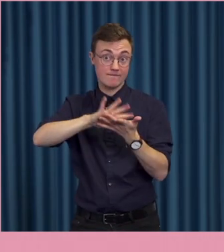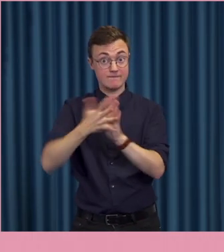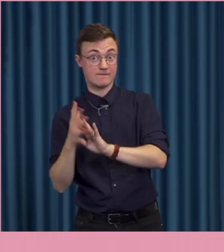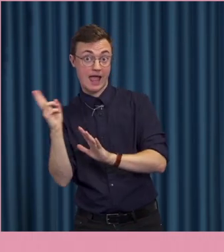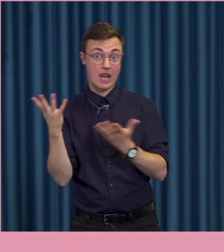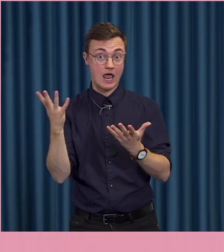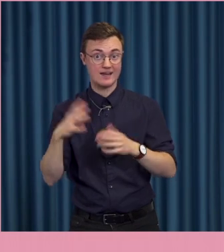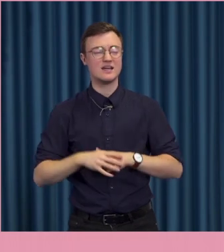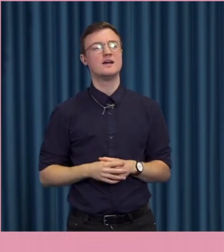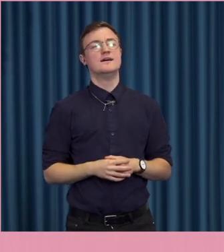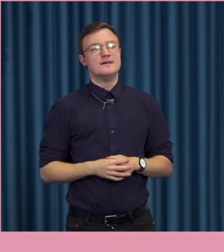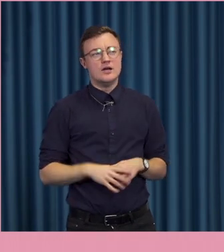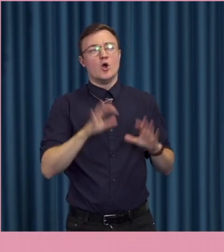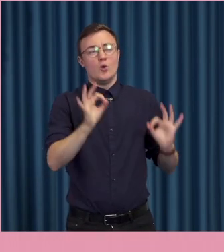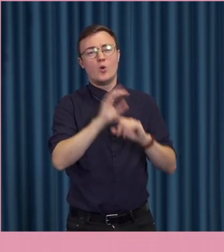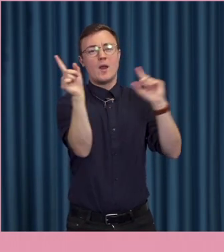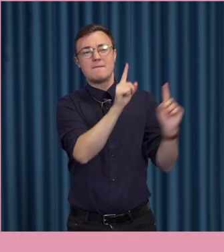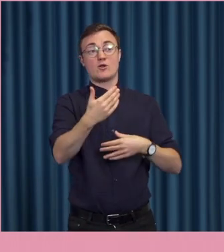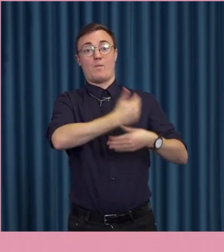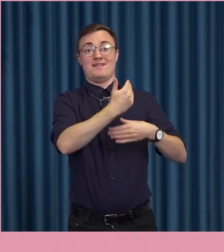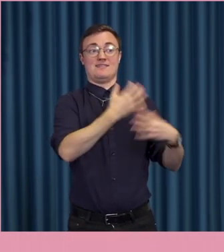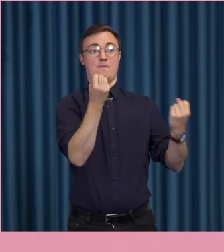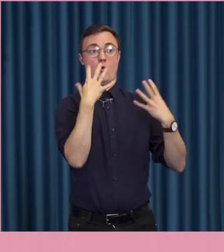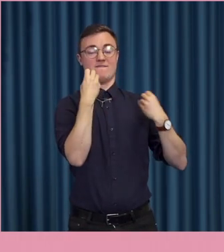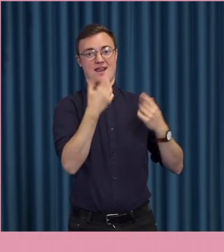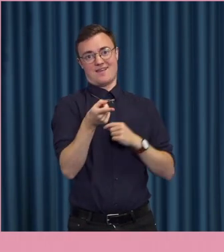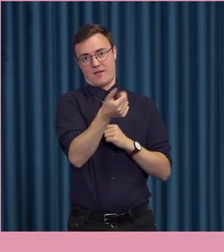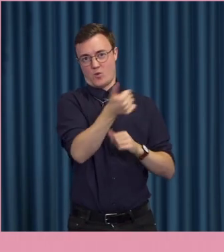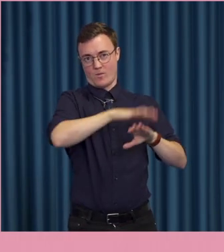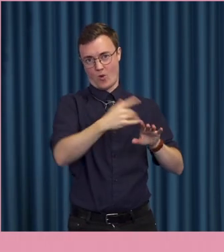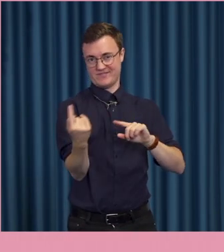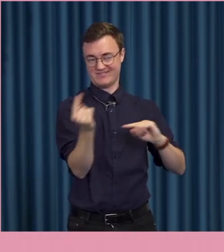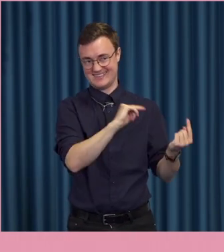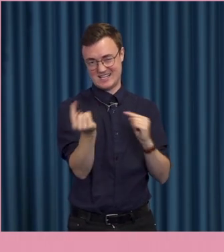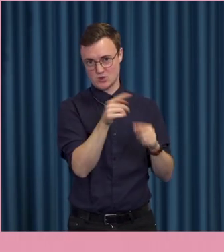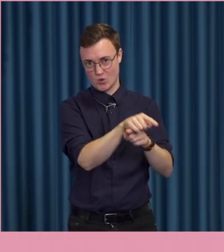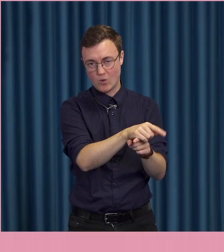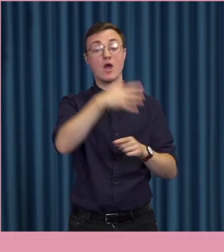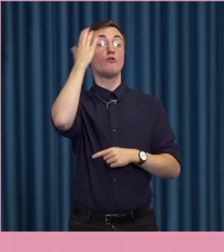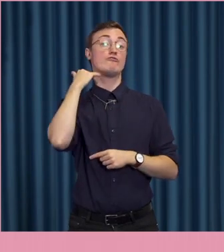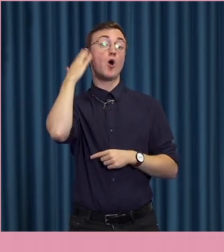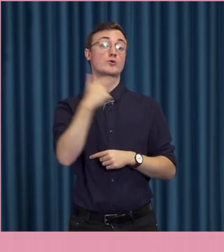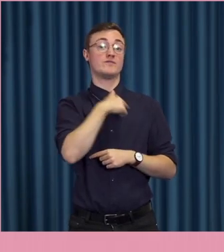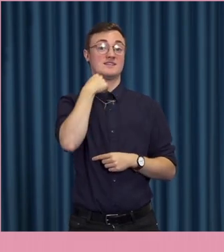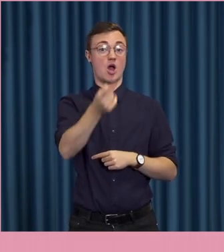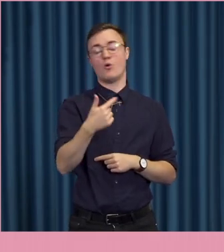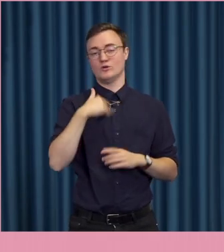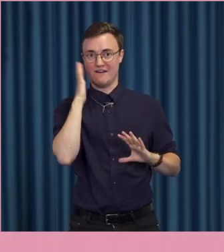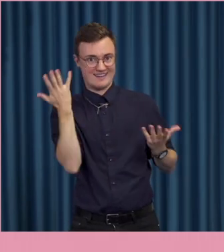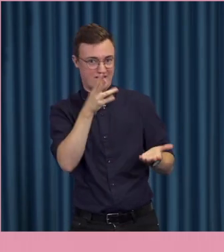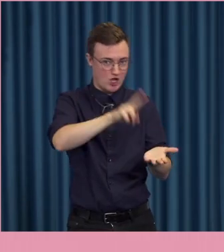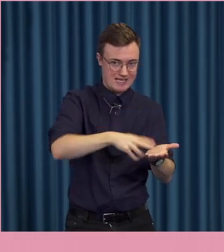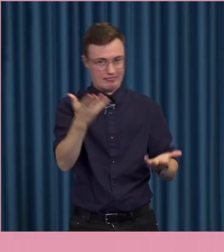Alltså, hur människors beteende påverkas av den diskussionen. vill säga, tidigare så har det ju sagts ibland. Jag vet inte vad som stämmer.